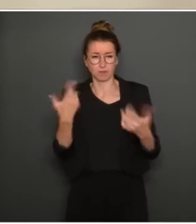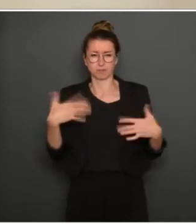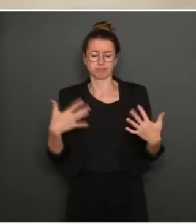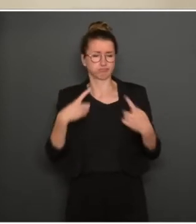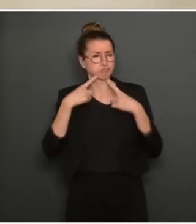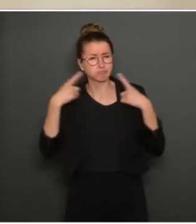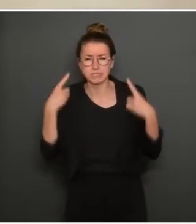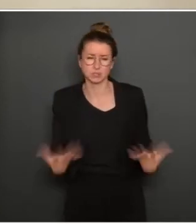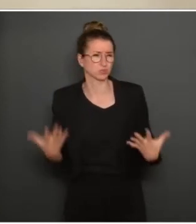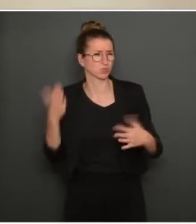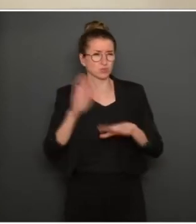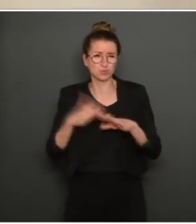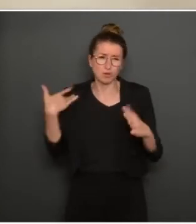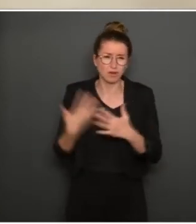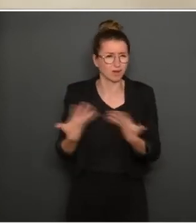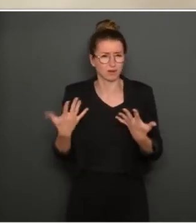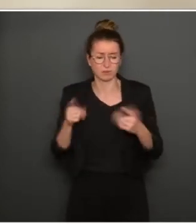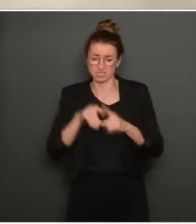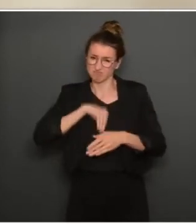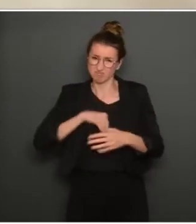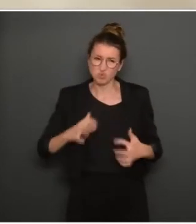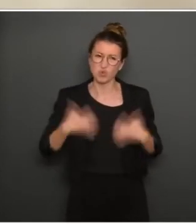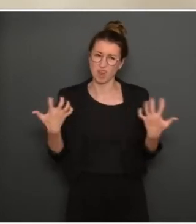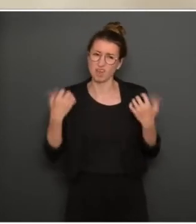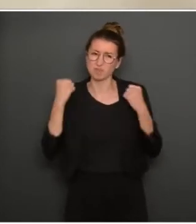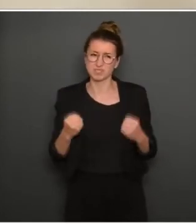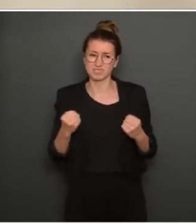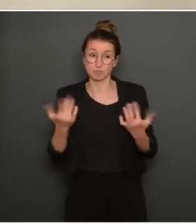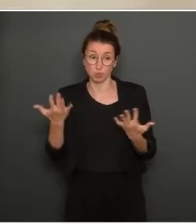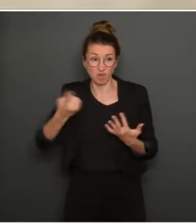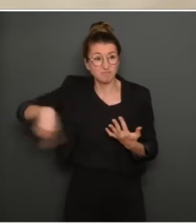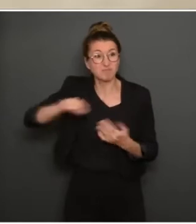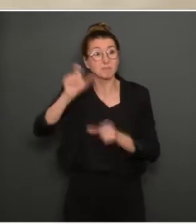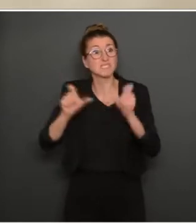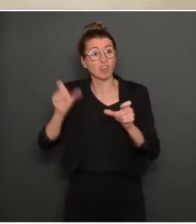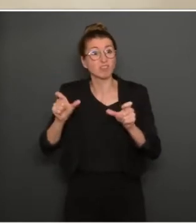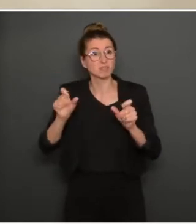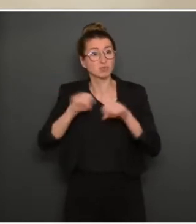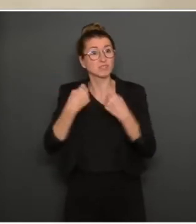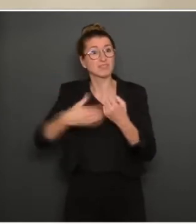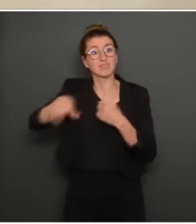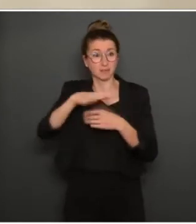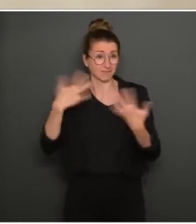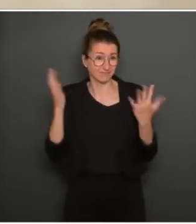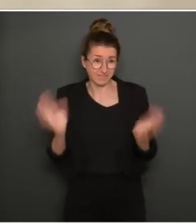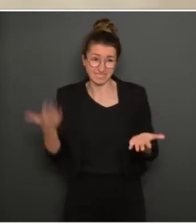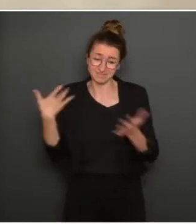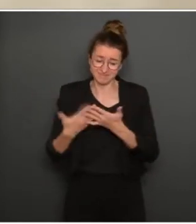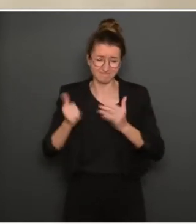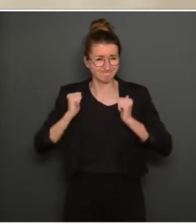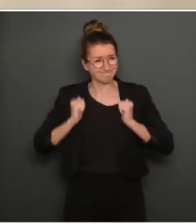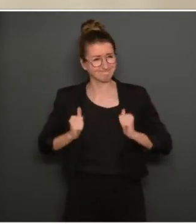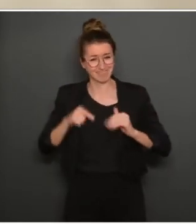En particulier de tous les citoyens qui ont pris sur eux depuis le début de la crise et suivent scrupuleusement les règles.